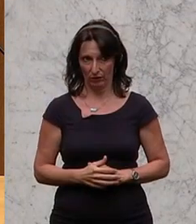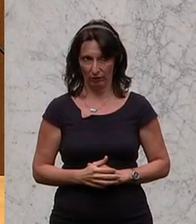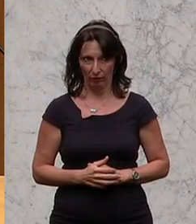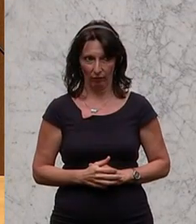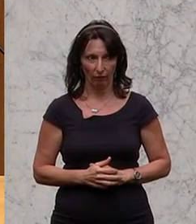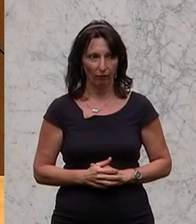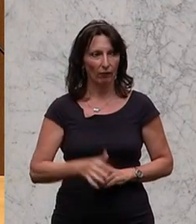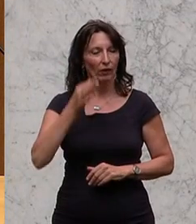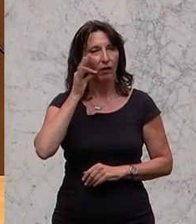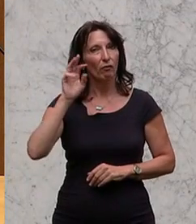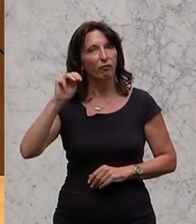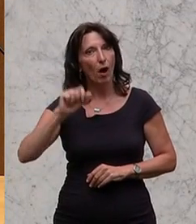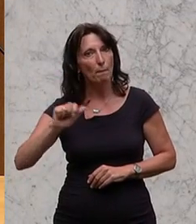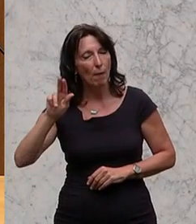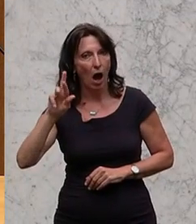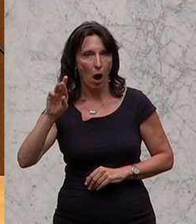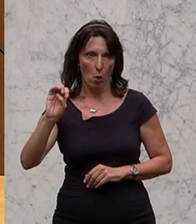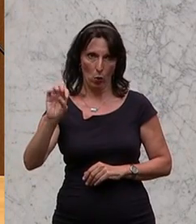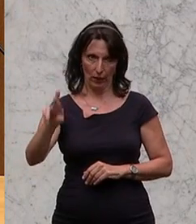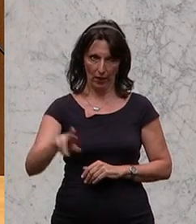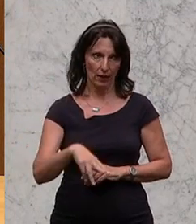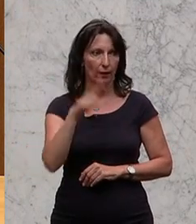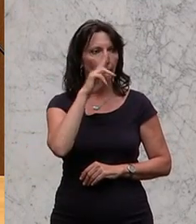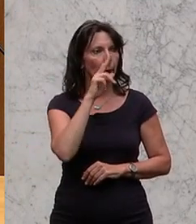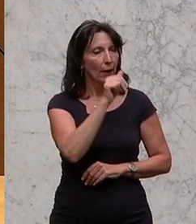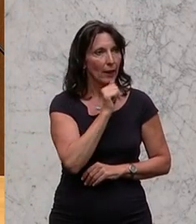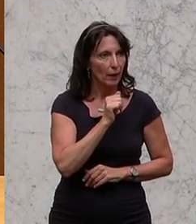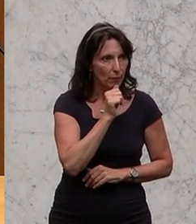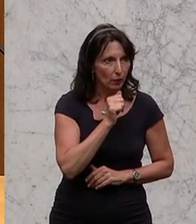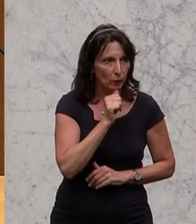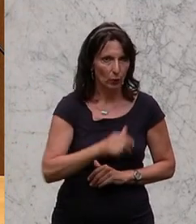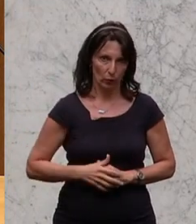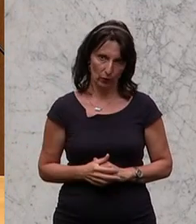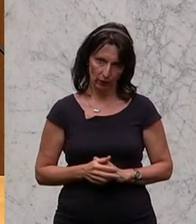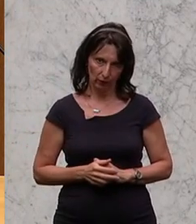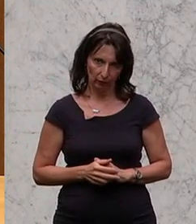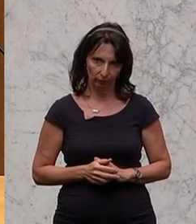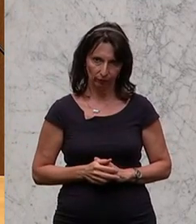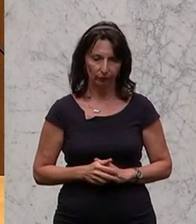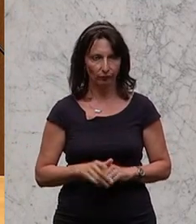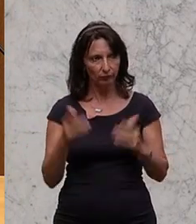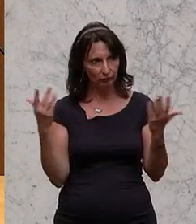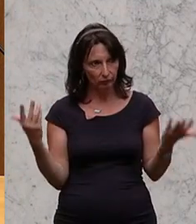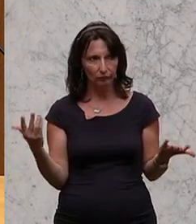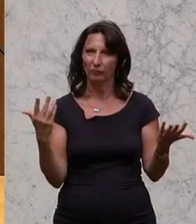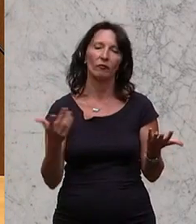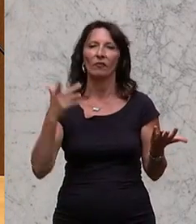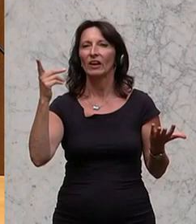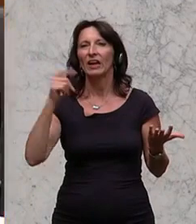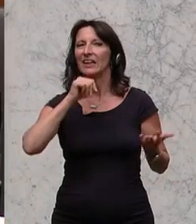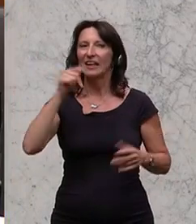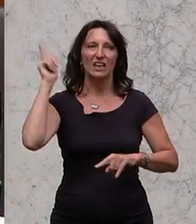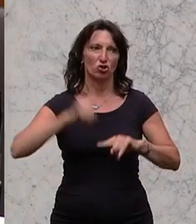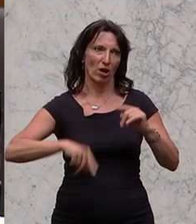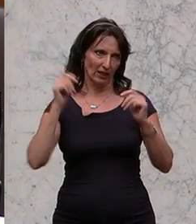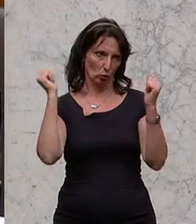Sigi Maurer und liebe Grüne, deswegen sind wir hier auch empfindlich, wenn Kompromisse aus unserer Sicht faule Kompromisse